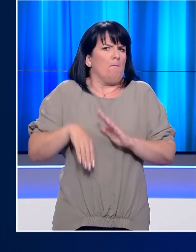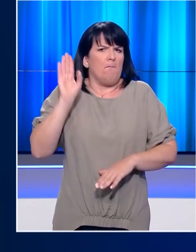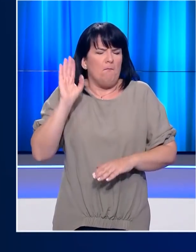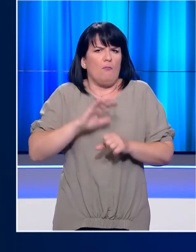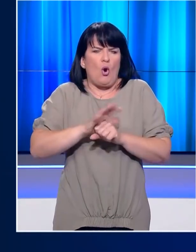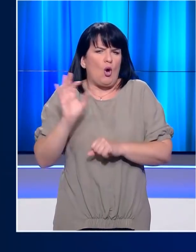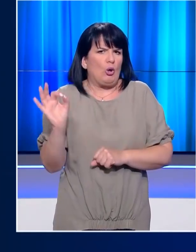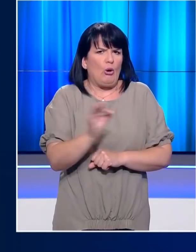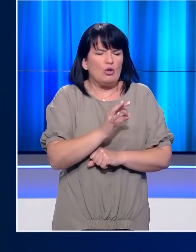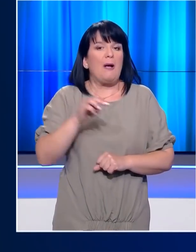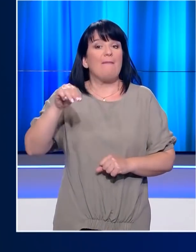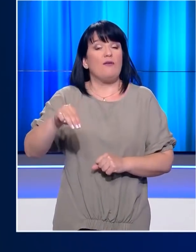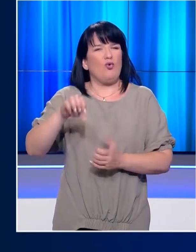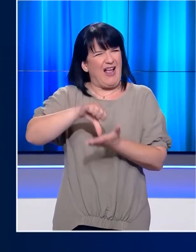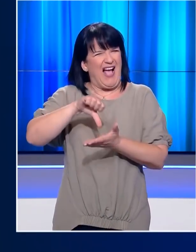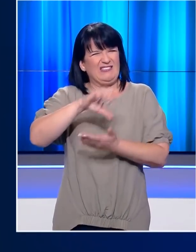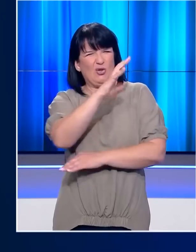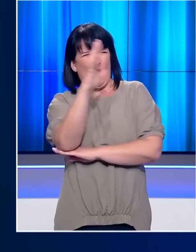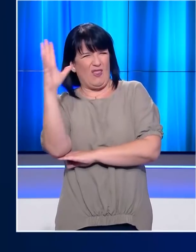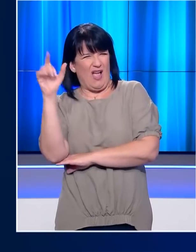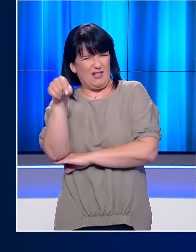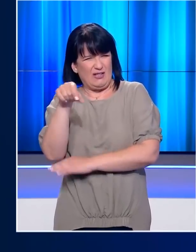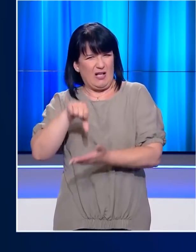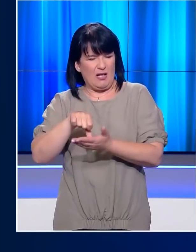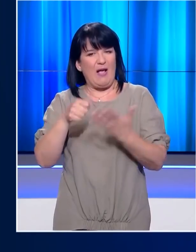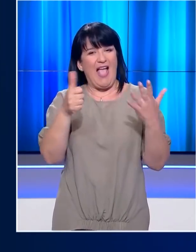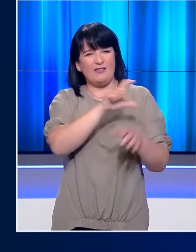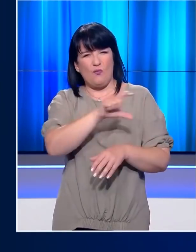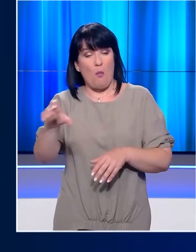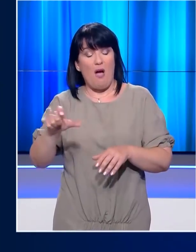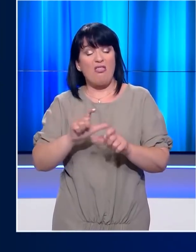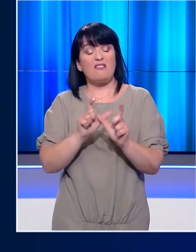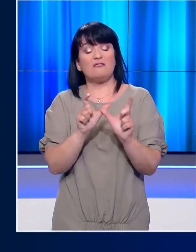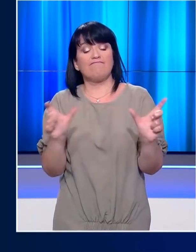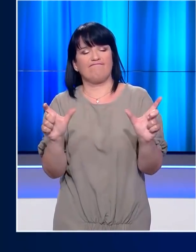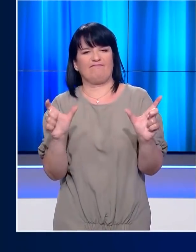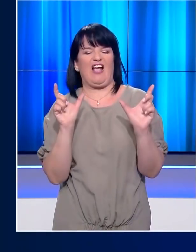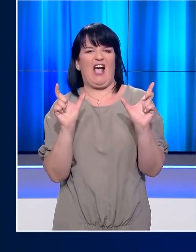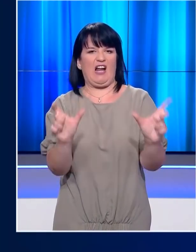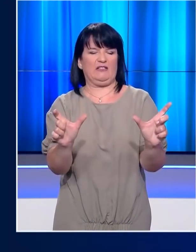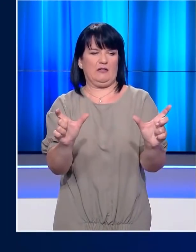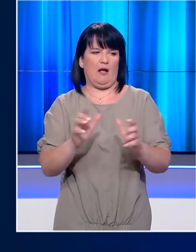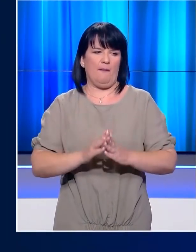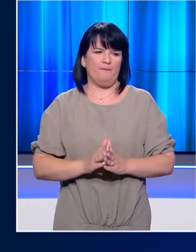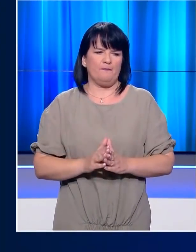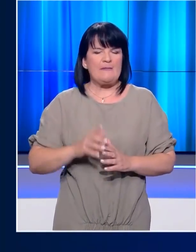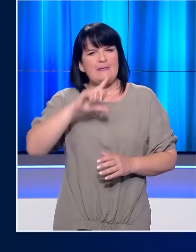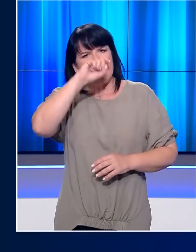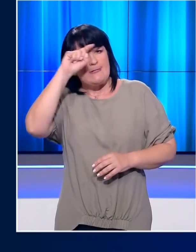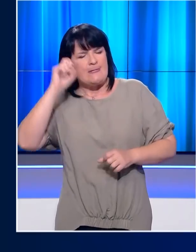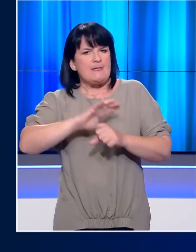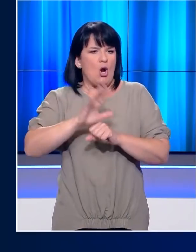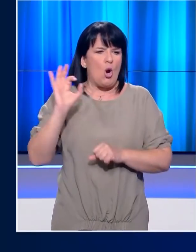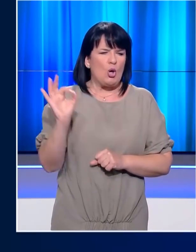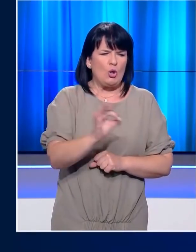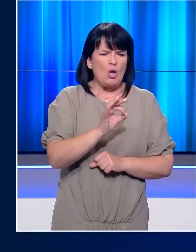πανδημίας, η Μελβούρνη μπαίνει ξανά σε καραντίνα 6 εβδομάδων. Ο εφιάλτης της πανδημίας επιστρέφει στην